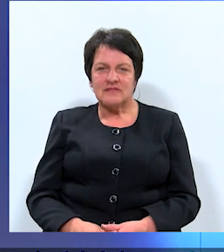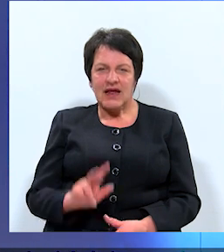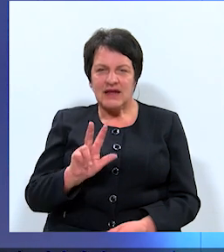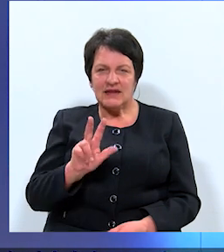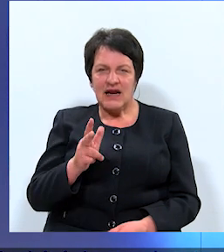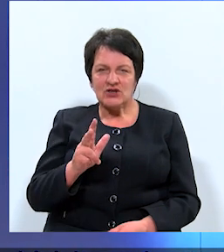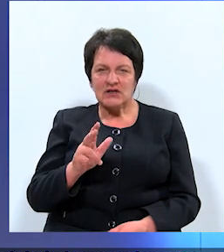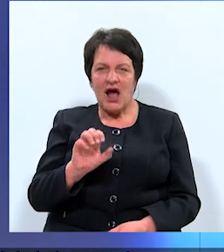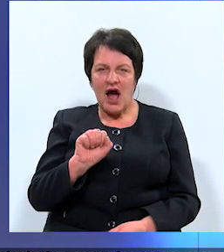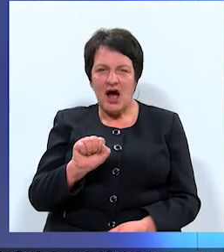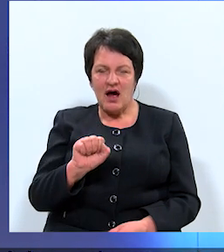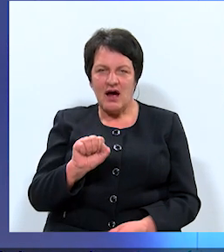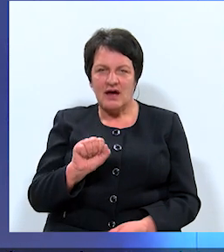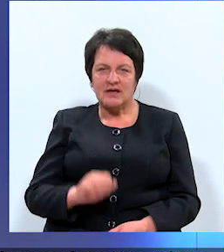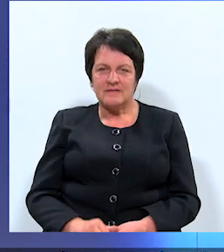Trešais A.